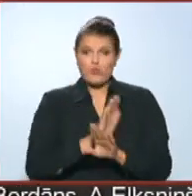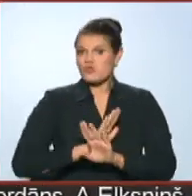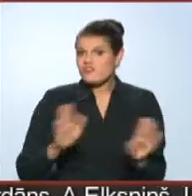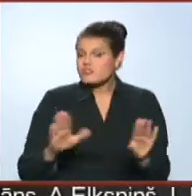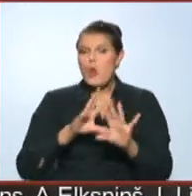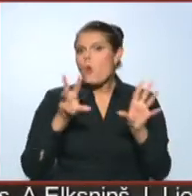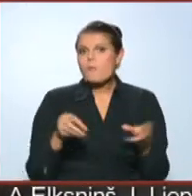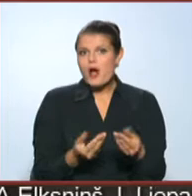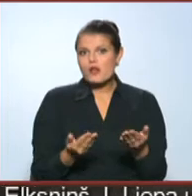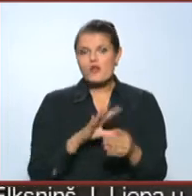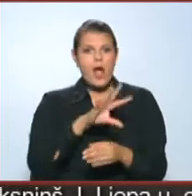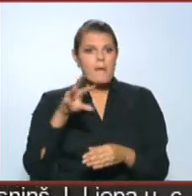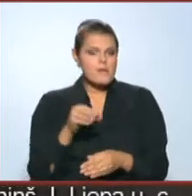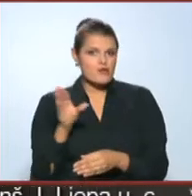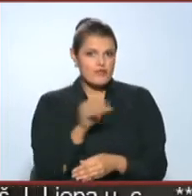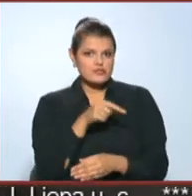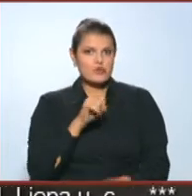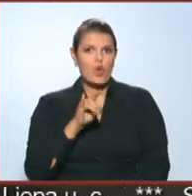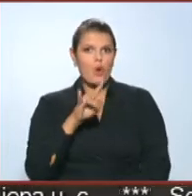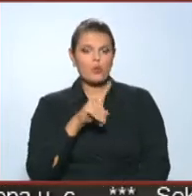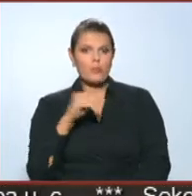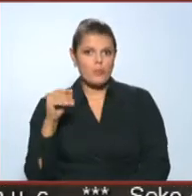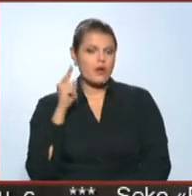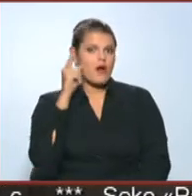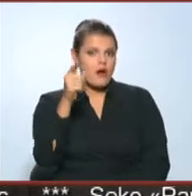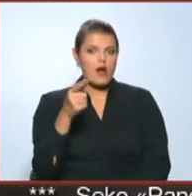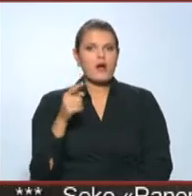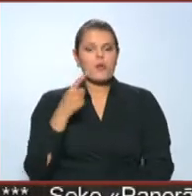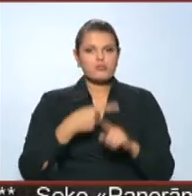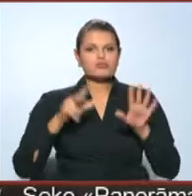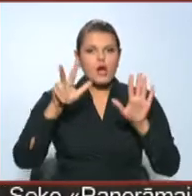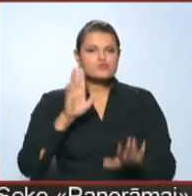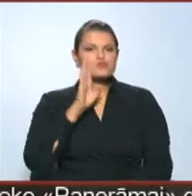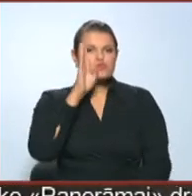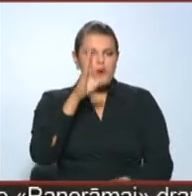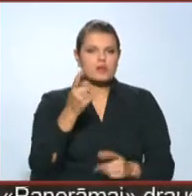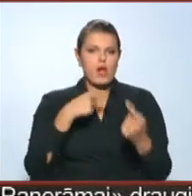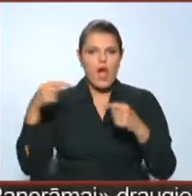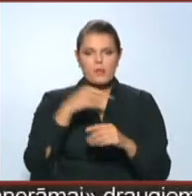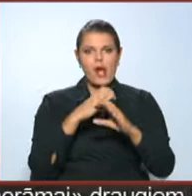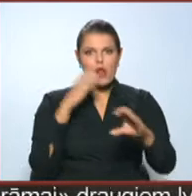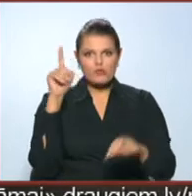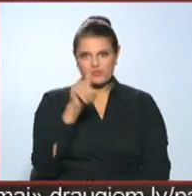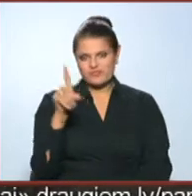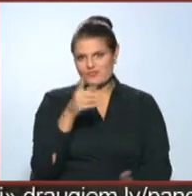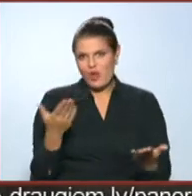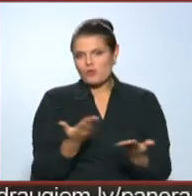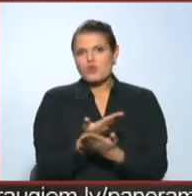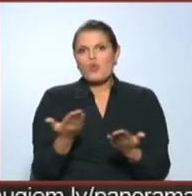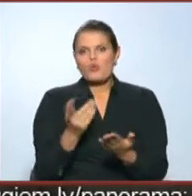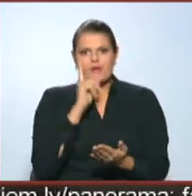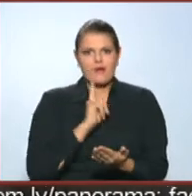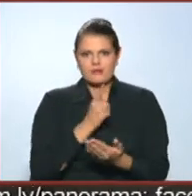pārējo visu Taurupē lūdzu. Ā, Taurupē var atbraukt uz astoņos no rīta, atpakaļ autobus nāk vienos. Kur tad ir